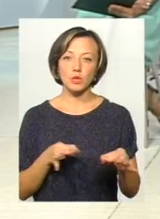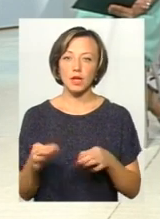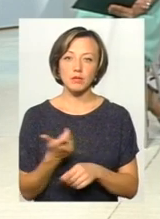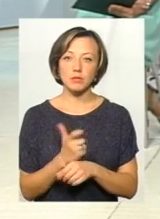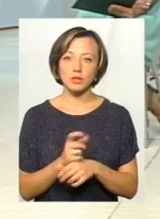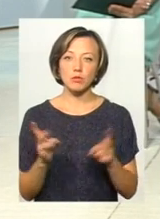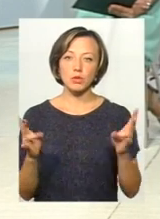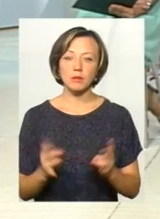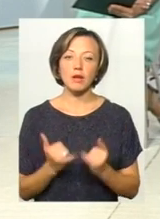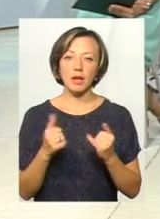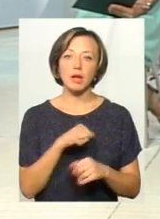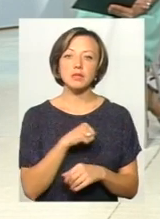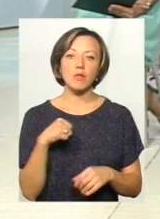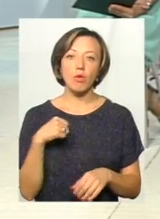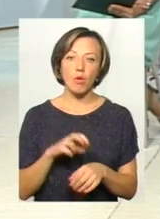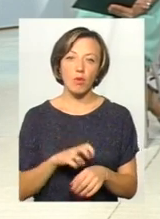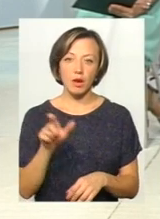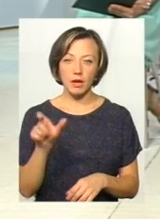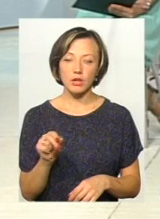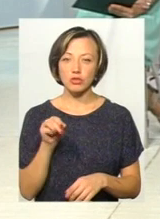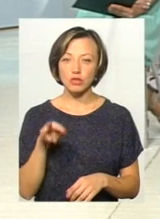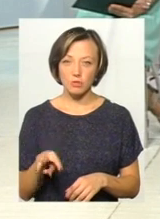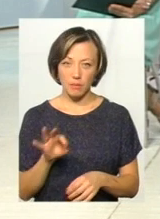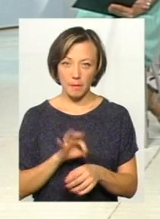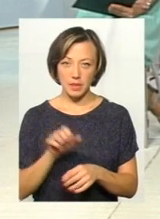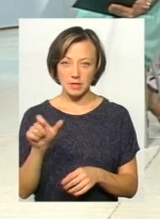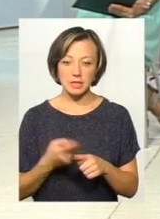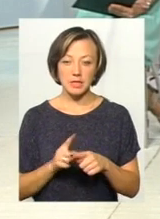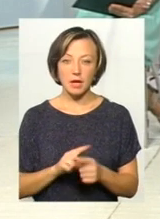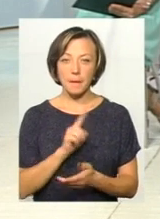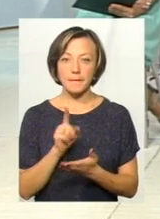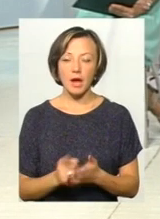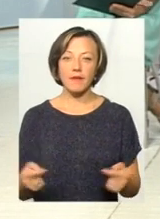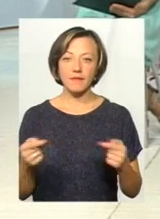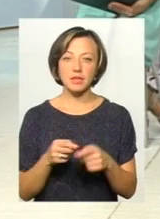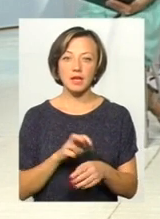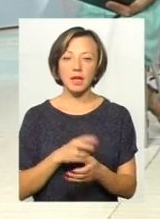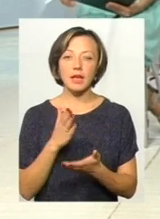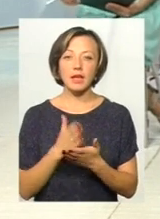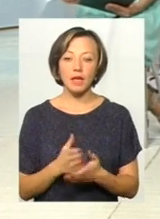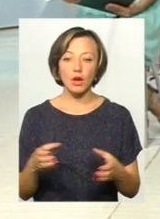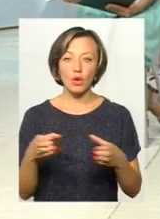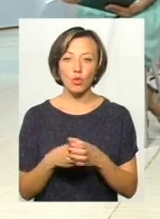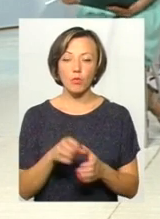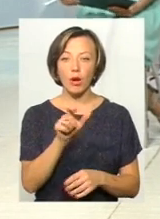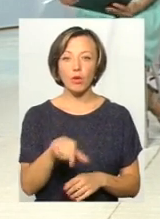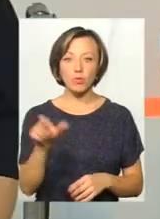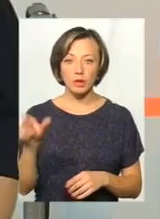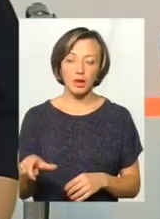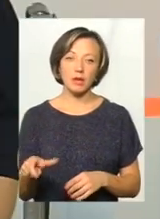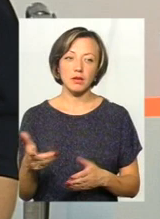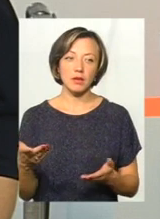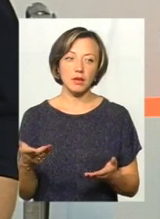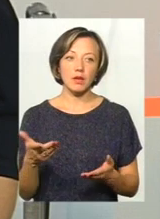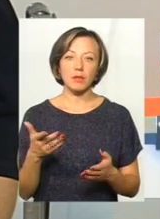потрібна для самого лікаря, ніж для пацієнта. Це має визначити лікар. Звичайно, є диспенсерна група пацієнтів, які, може бути,